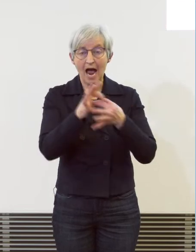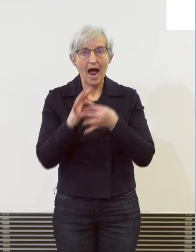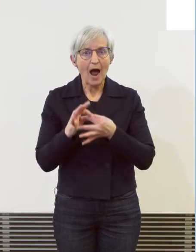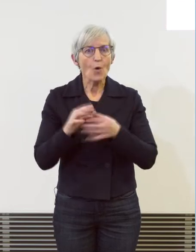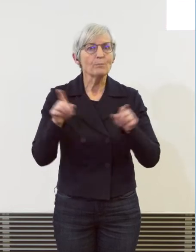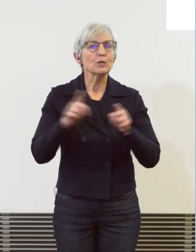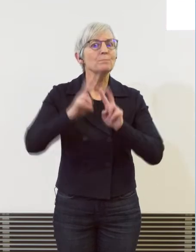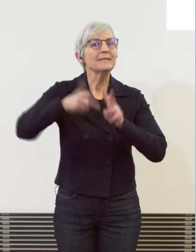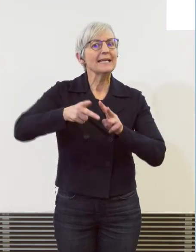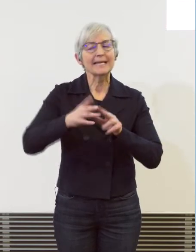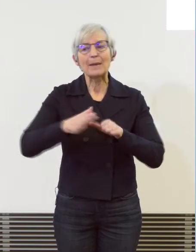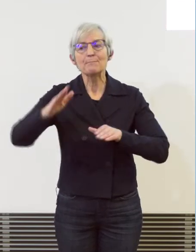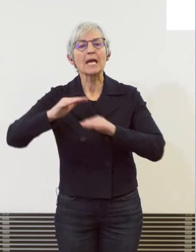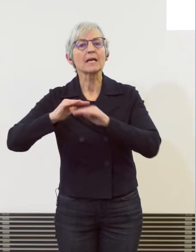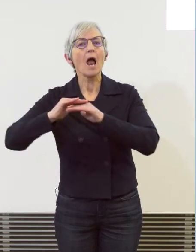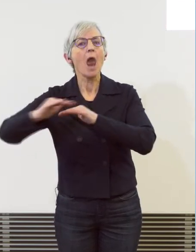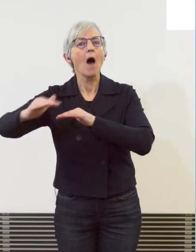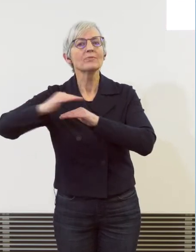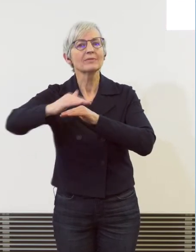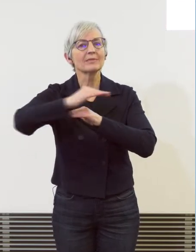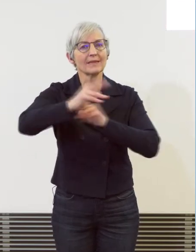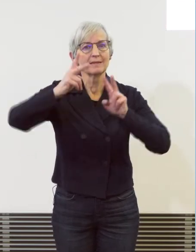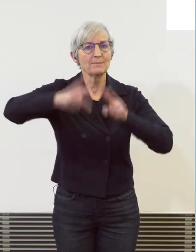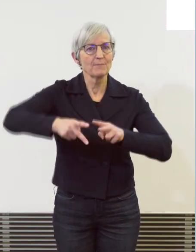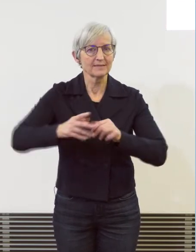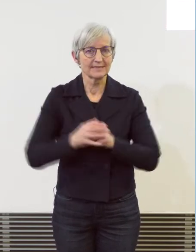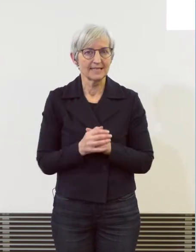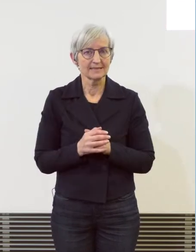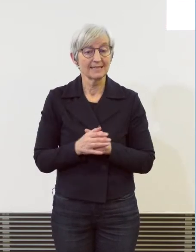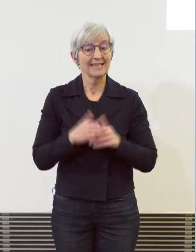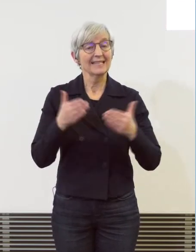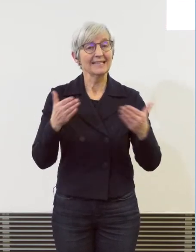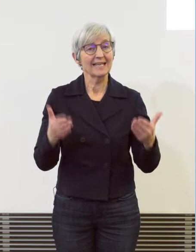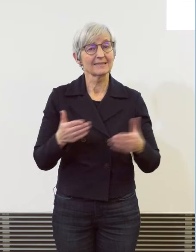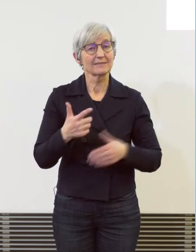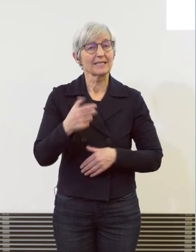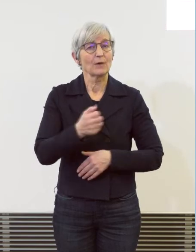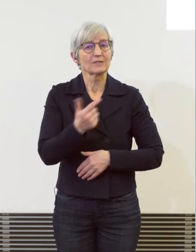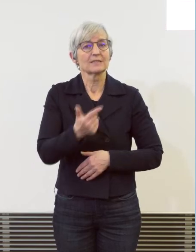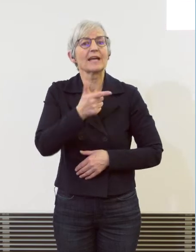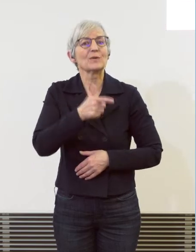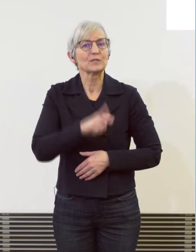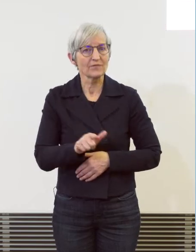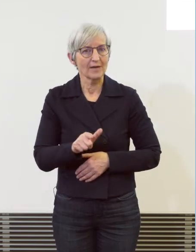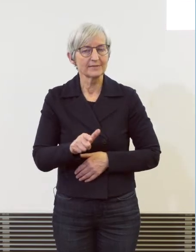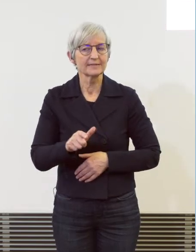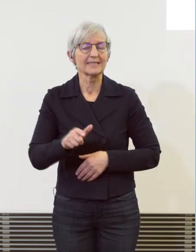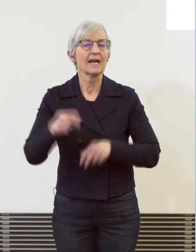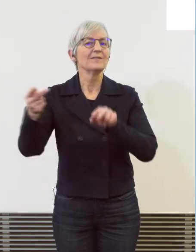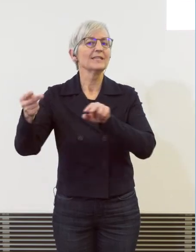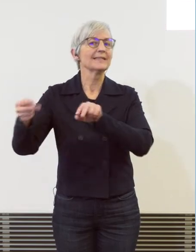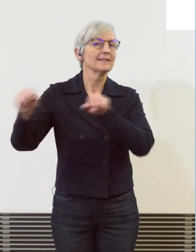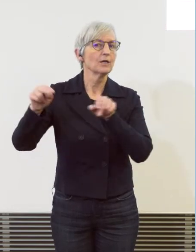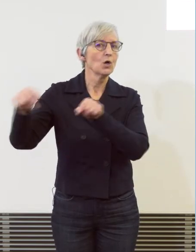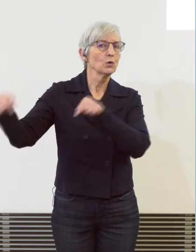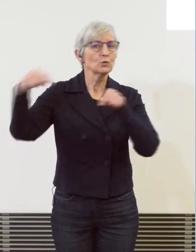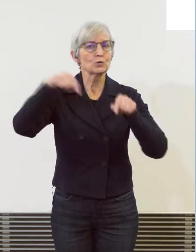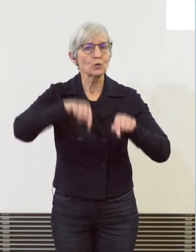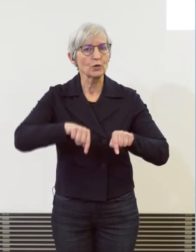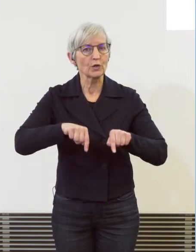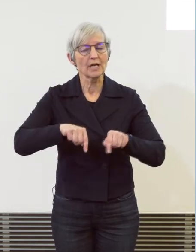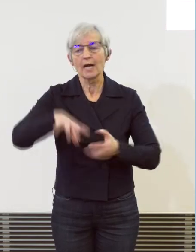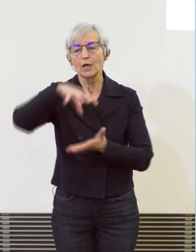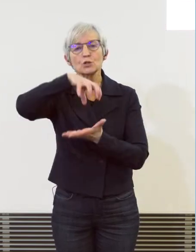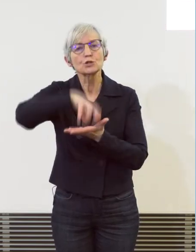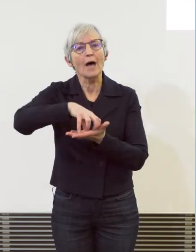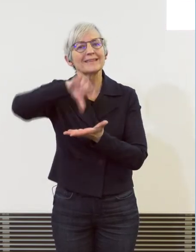geführt. Und jetzt sehen wir im 2022, dass Kriminalitätslasten sich langsam wieder tendenziell zurück in die